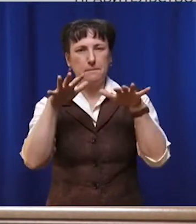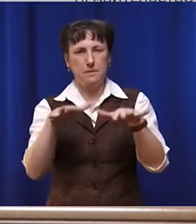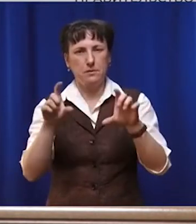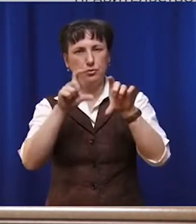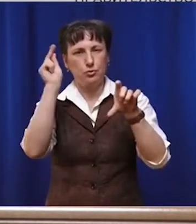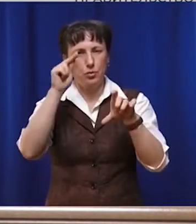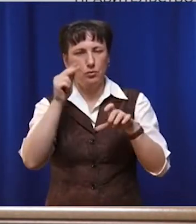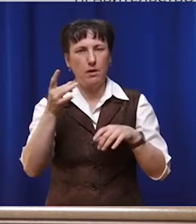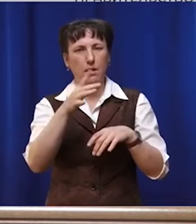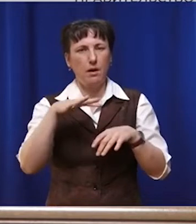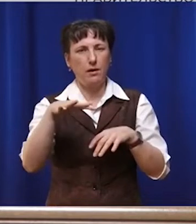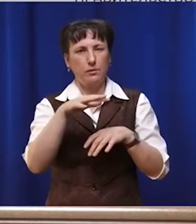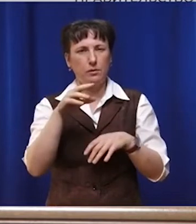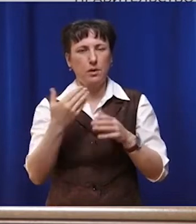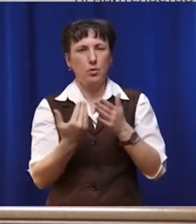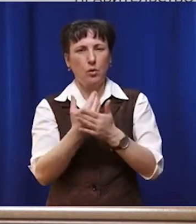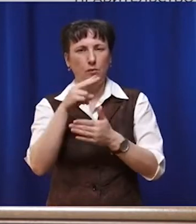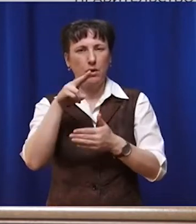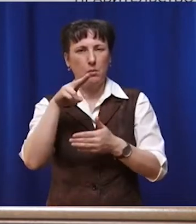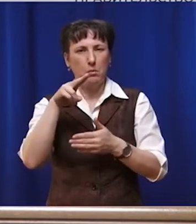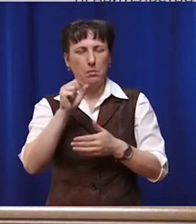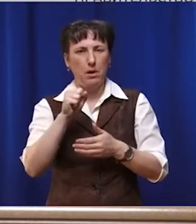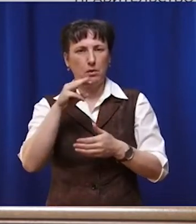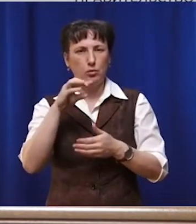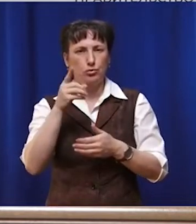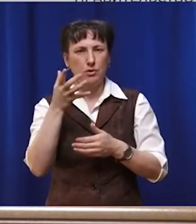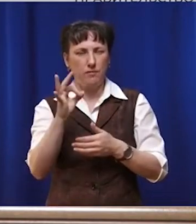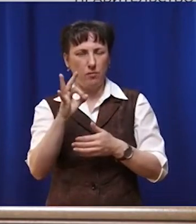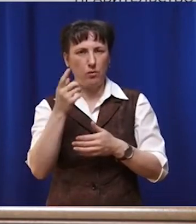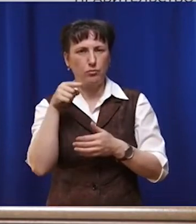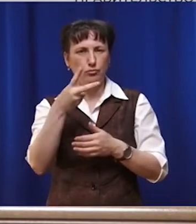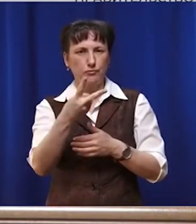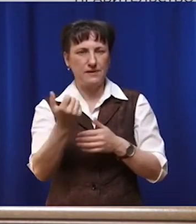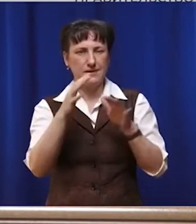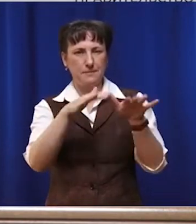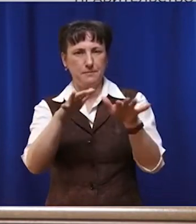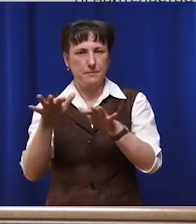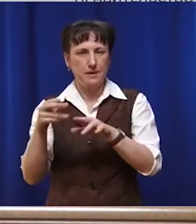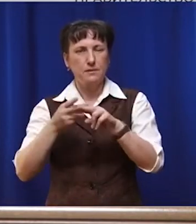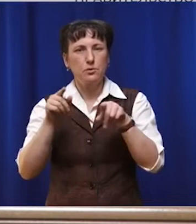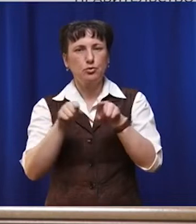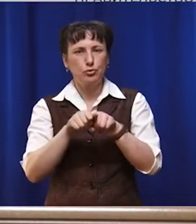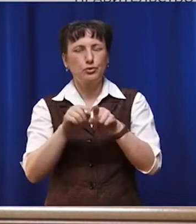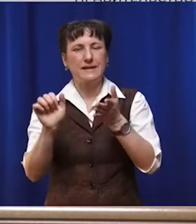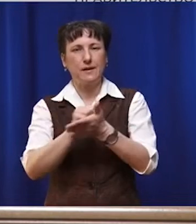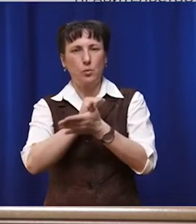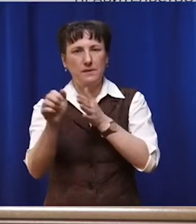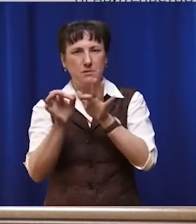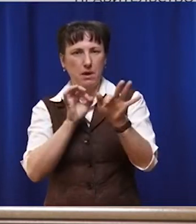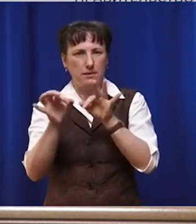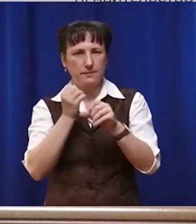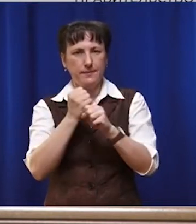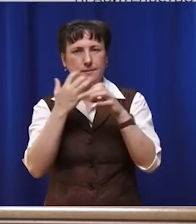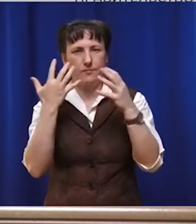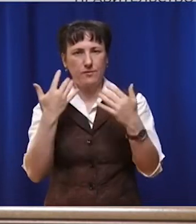в микрорайоне новопатрушева на 1200 мест здесь также разработана проектная документация и мы начнем